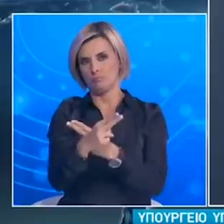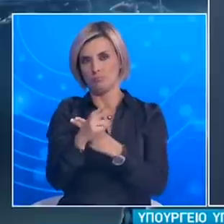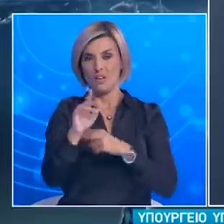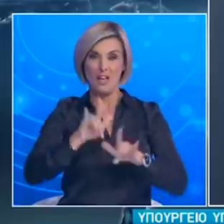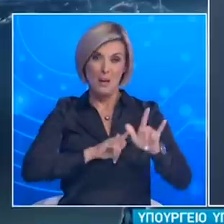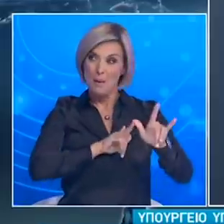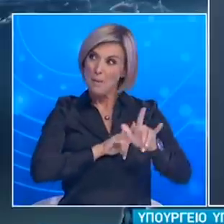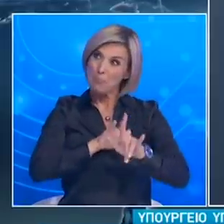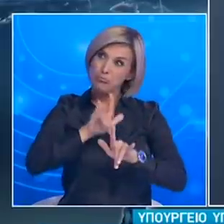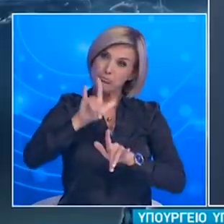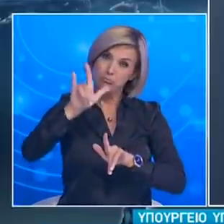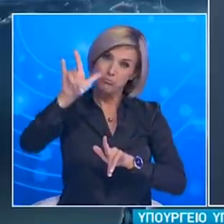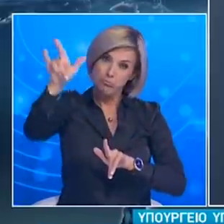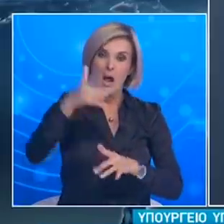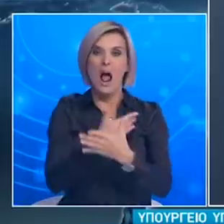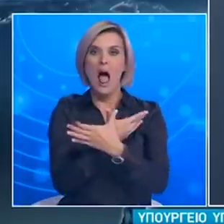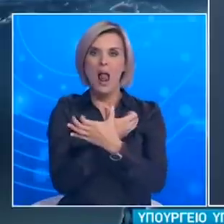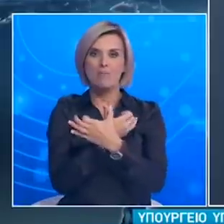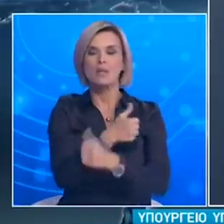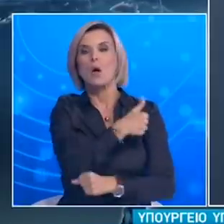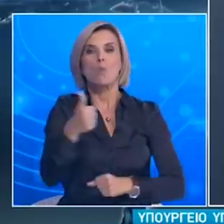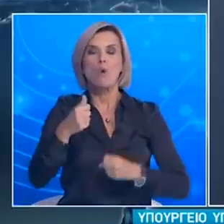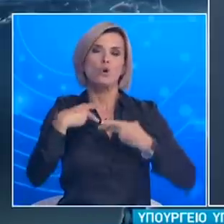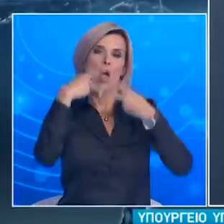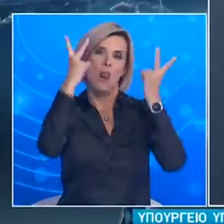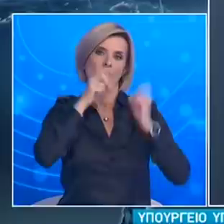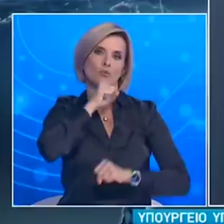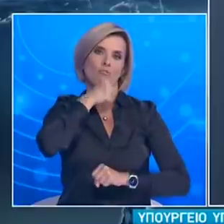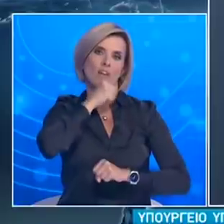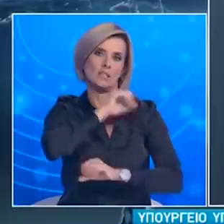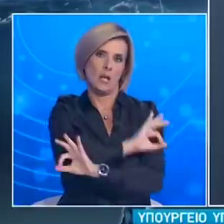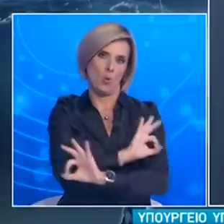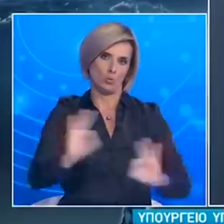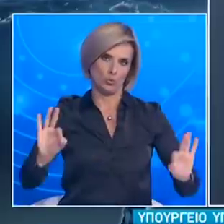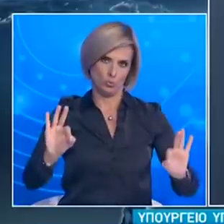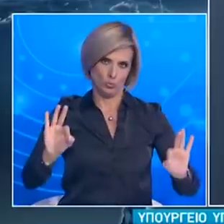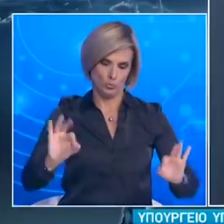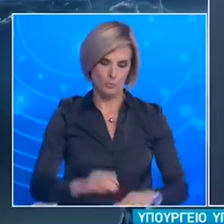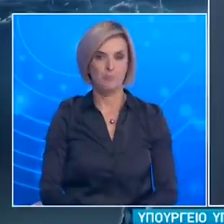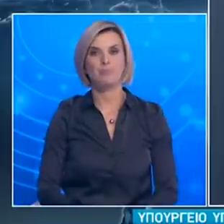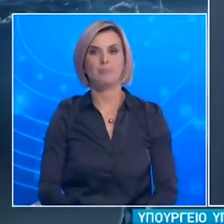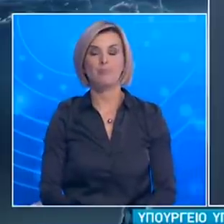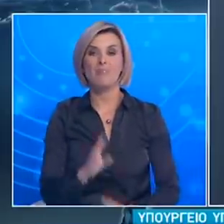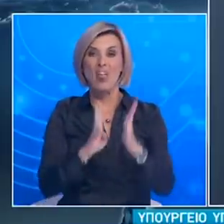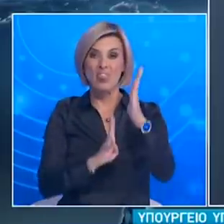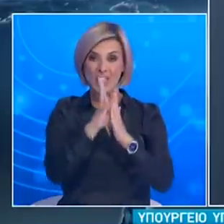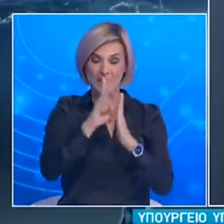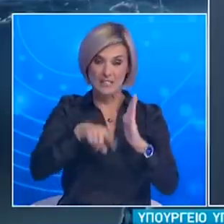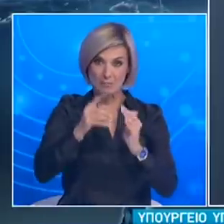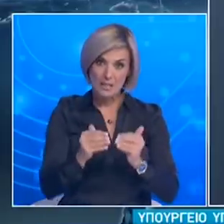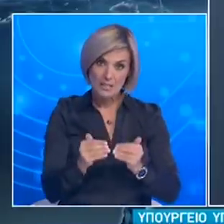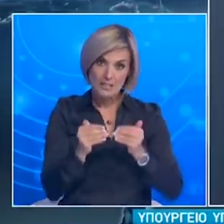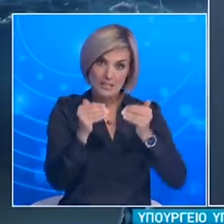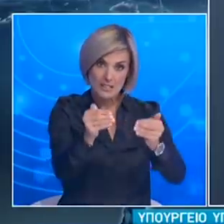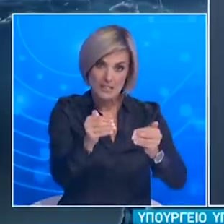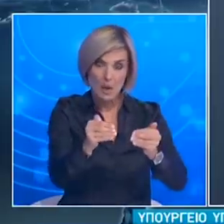προς και από τις ενεργοχώρες γίνονται μόνο από το αεροδρόμιο Ελευθέριος Βενιζέλος. Επιπλέον παρατείνεται η ισχύς των προϋποθέσεων